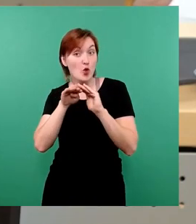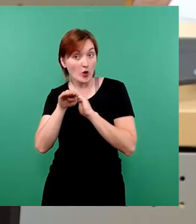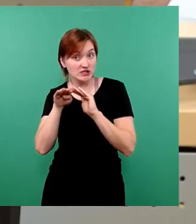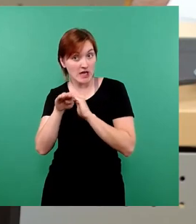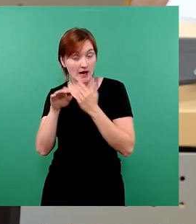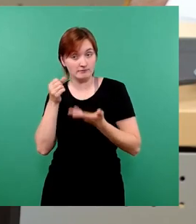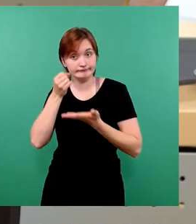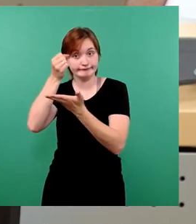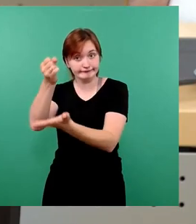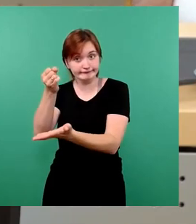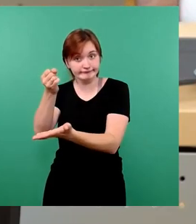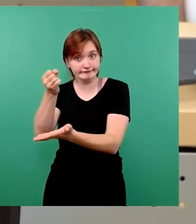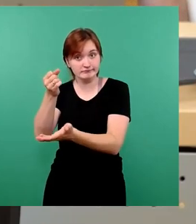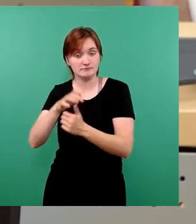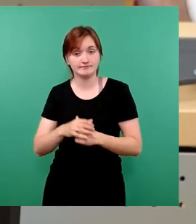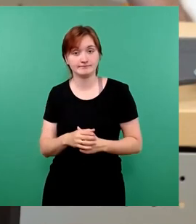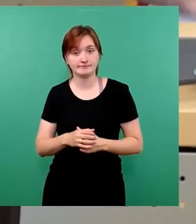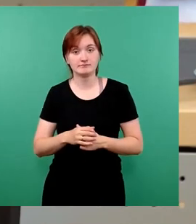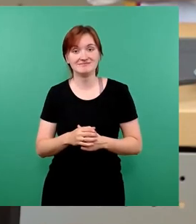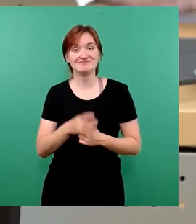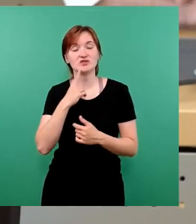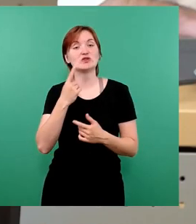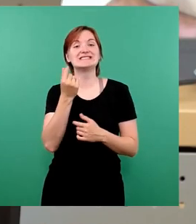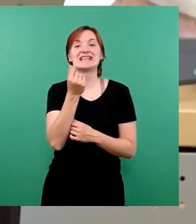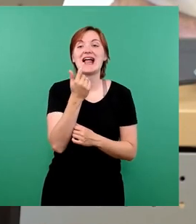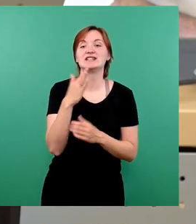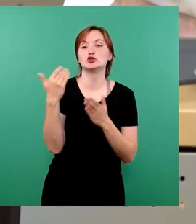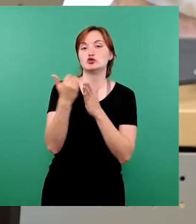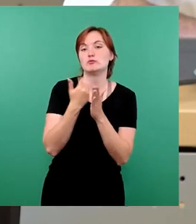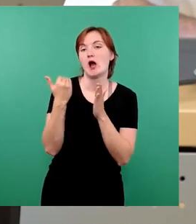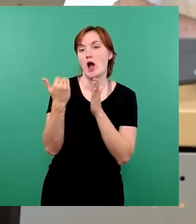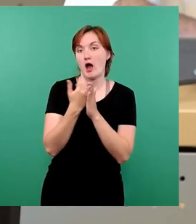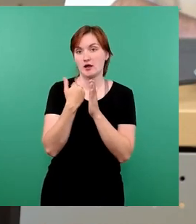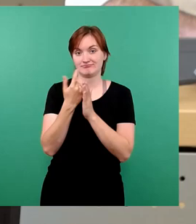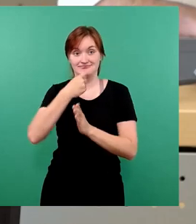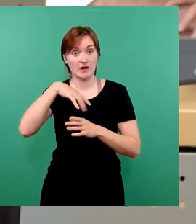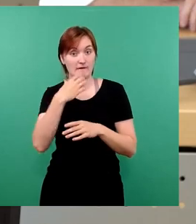Unser Geld sparender Vorschlag zu